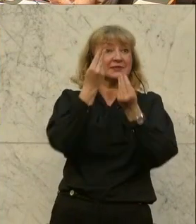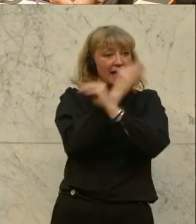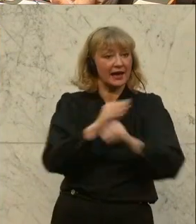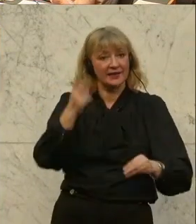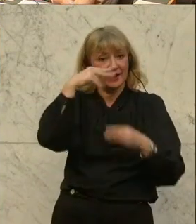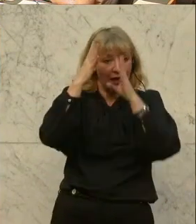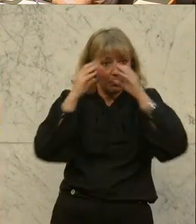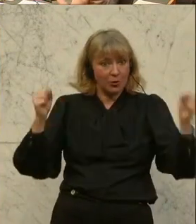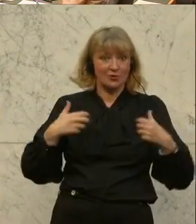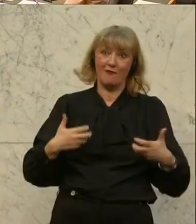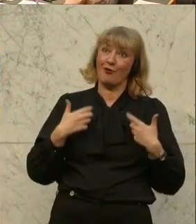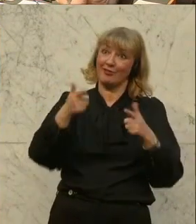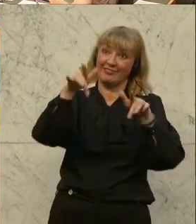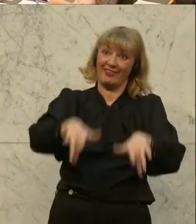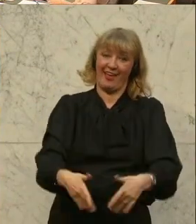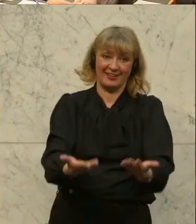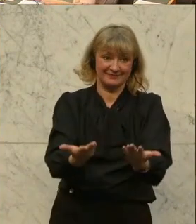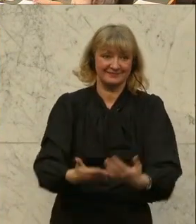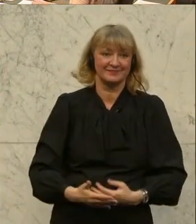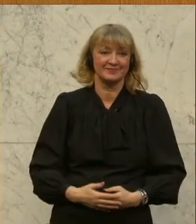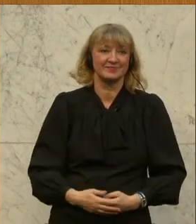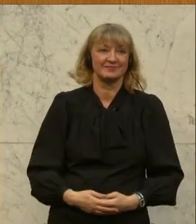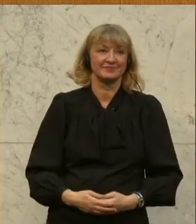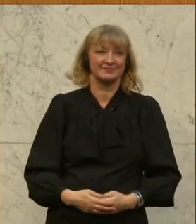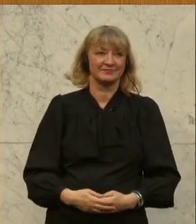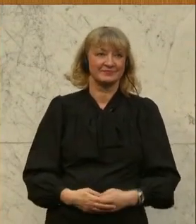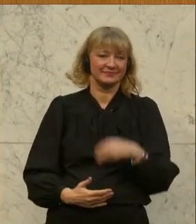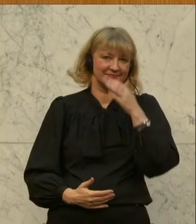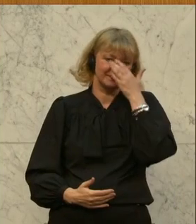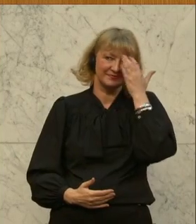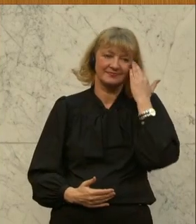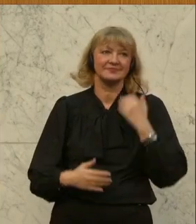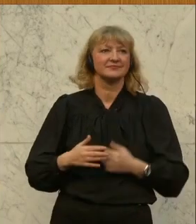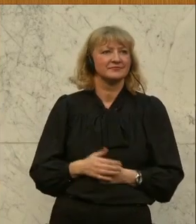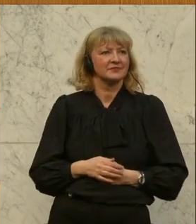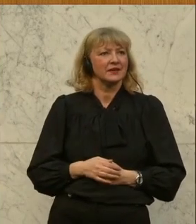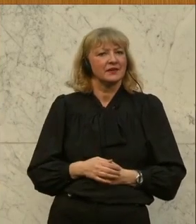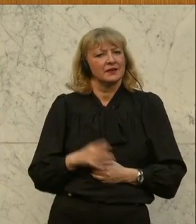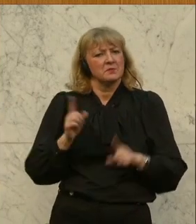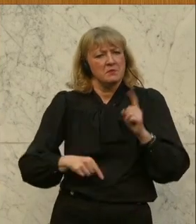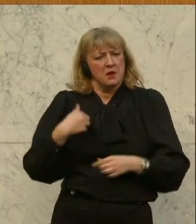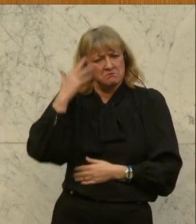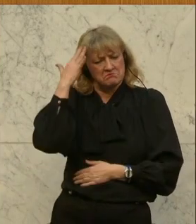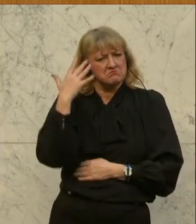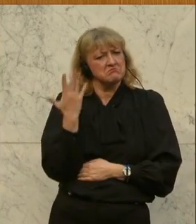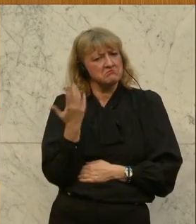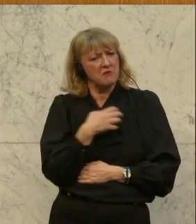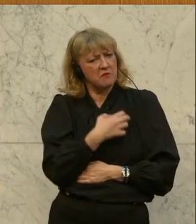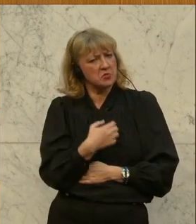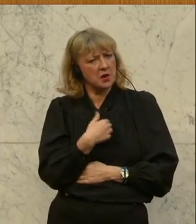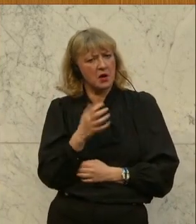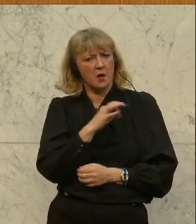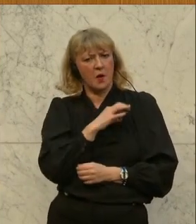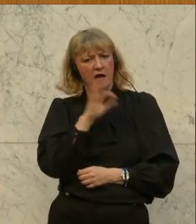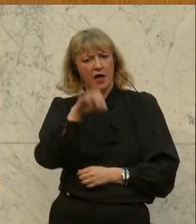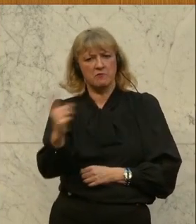Botschafter, es freut mich sehr, dass Sie hier sind. Ich muss mich manchmal wundern, wenn die Kollegen der FPÖ hier rauskommen und ständig